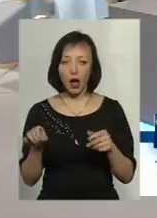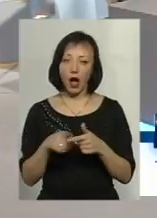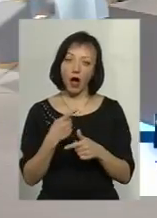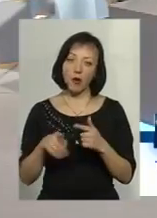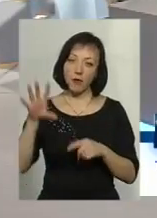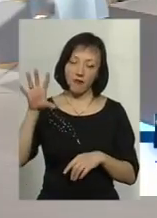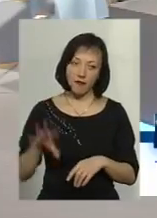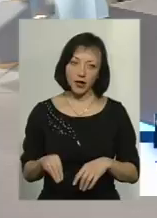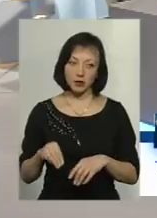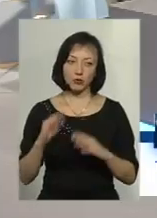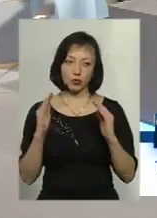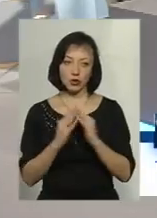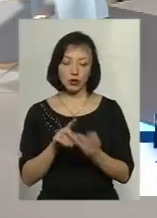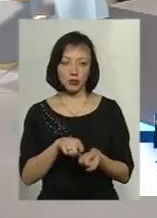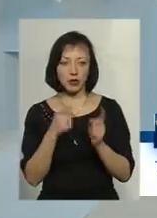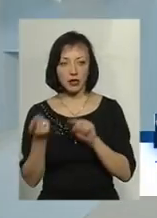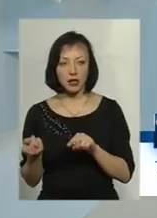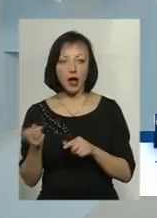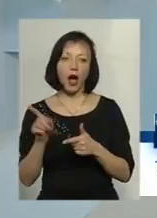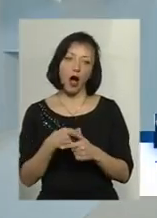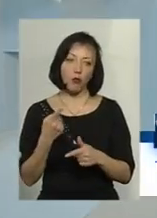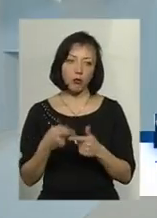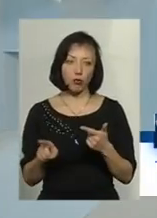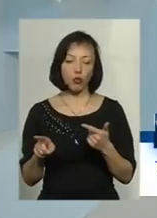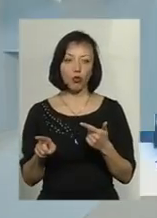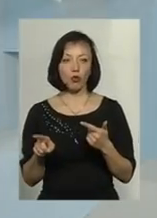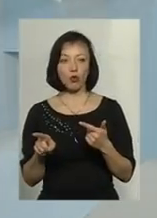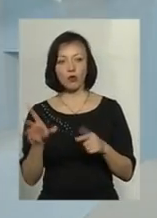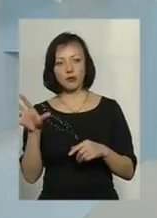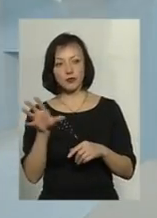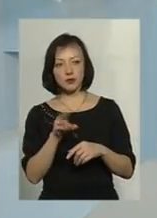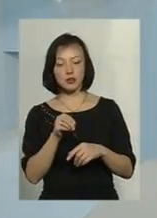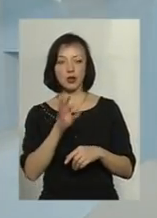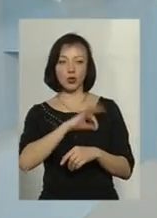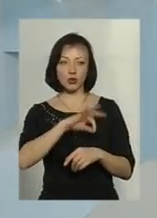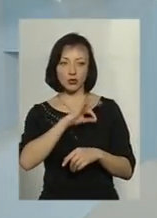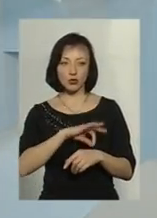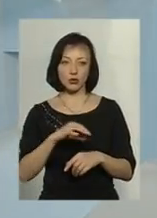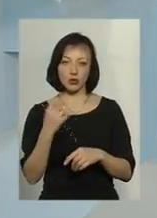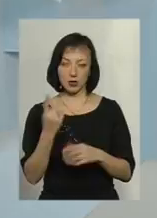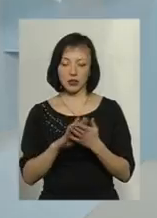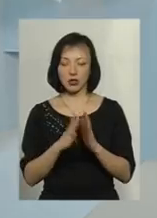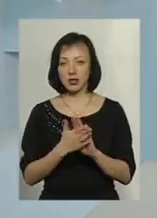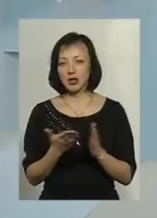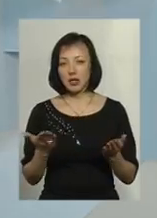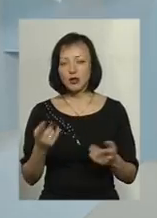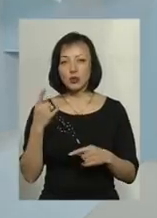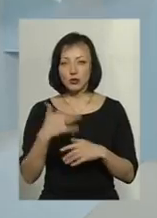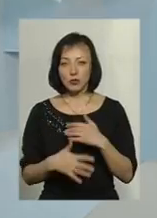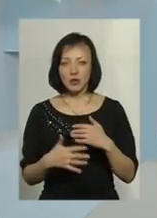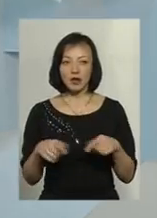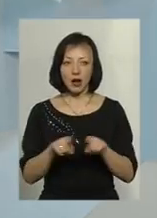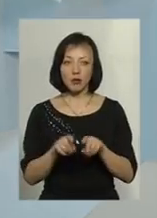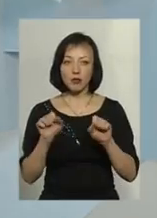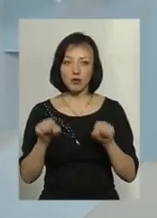будинок має корейти на індивідуальне? Або всі користуються в одній ситуації. Ситуація зрозуміла, адже